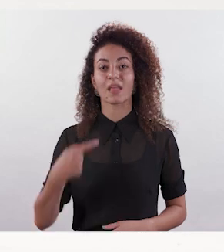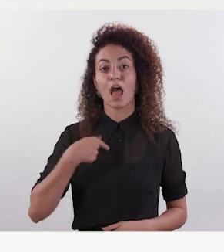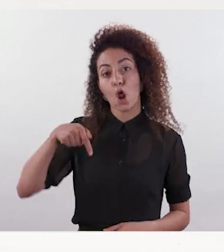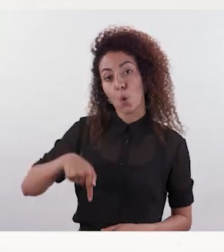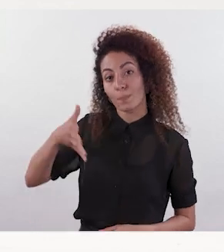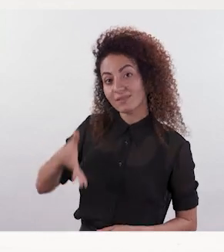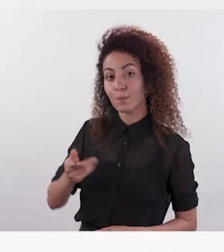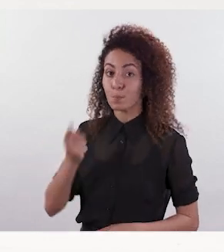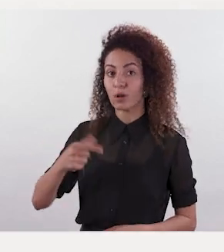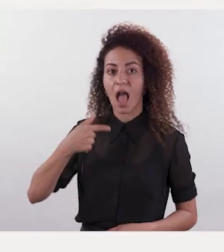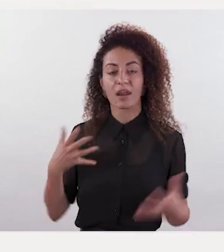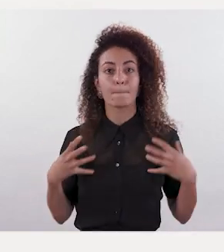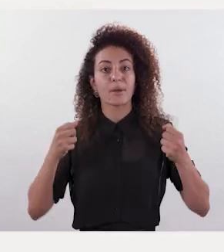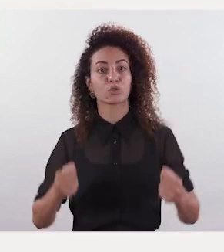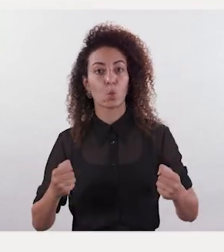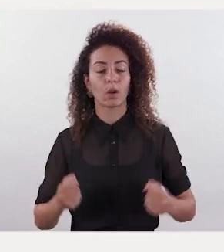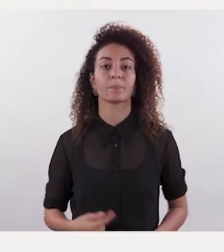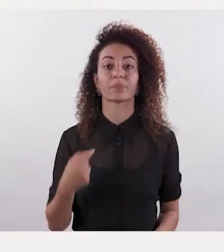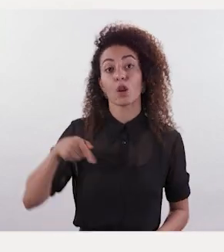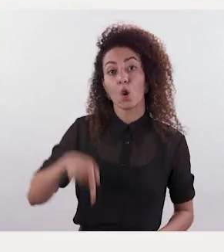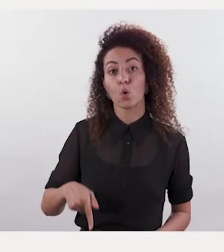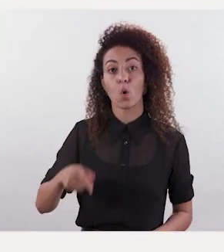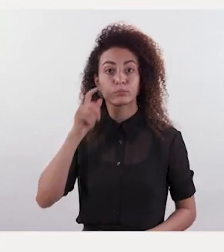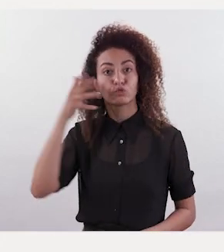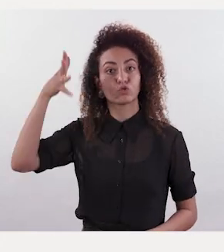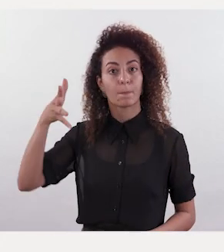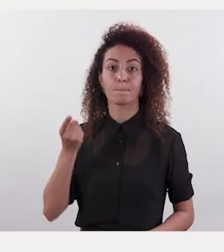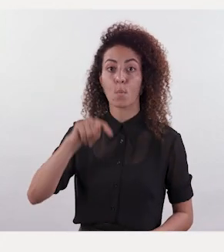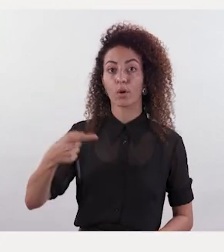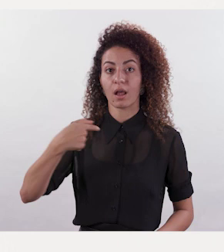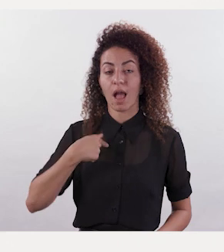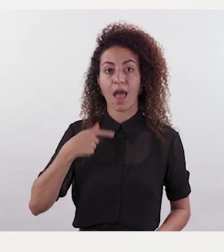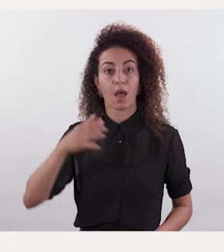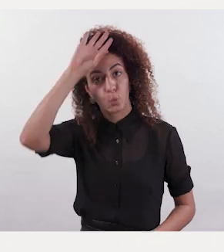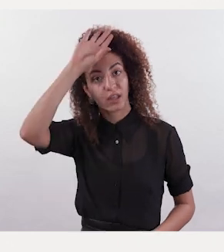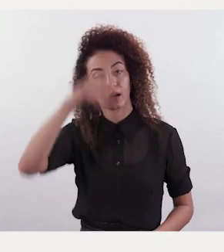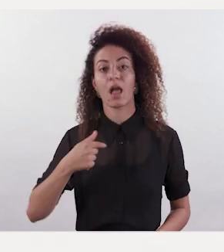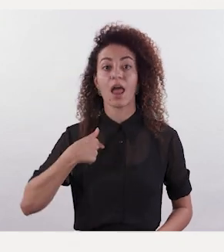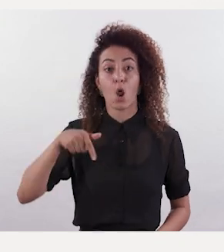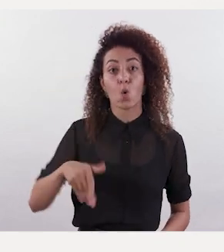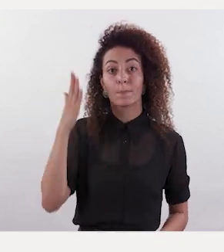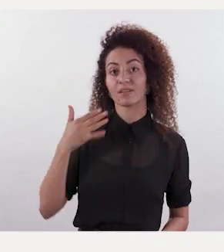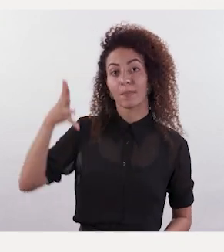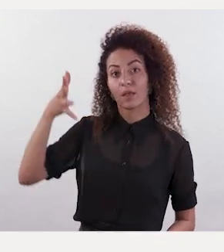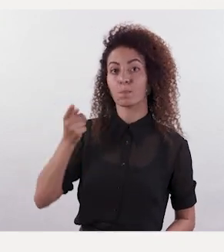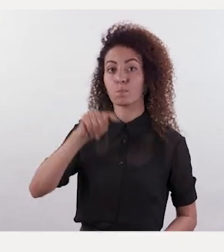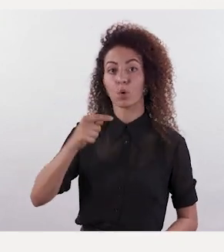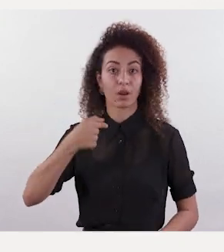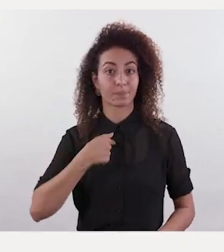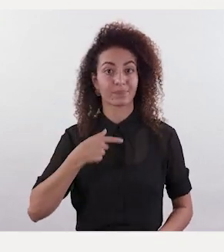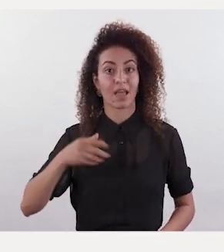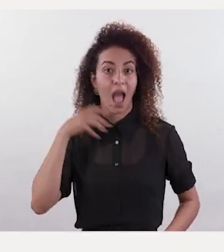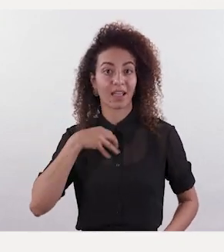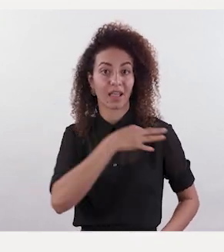أنا اليوم صغيرة بس بكرة أنا الحاكمة أنا اليوم شاب بس بكرة أنا المدير أنا اليوم صبية بس